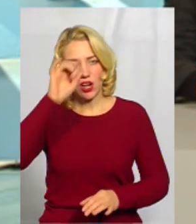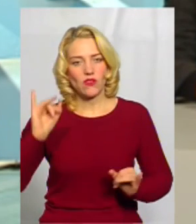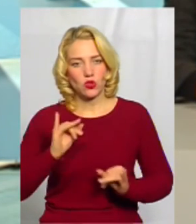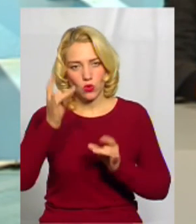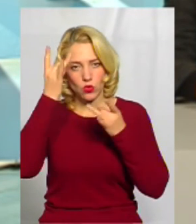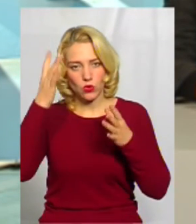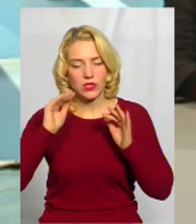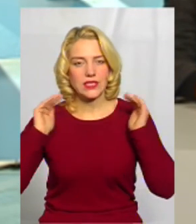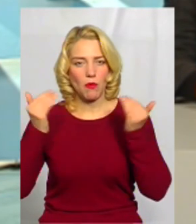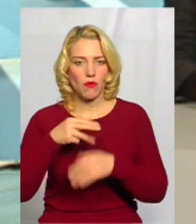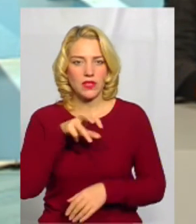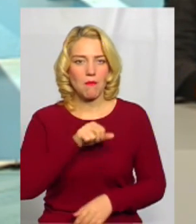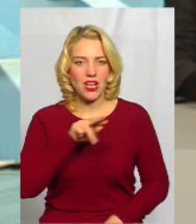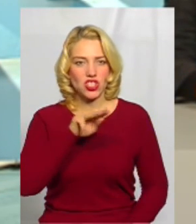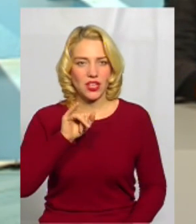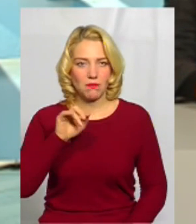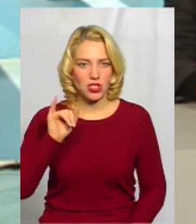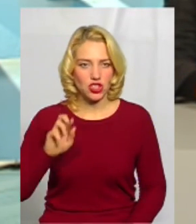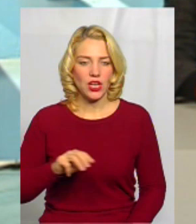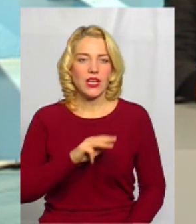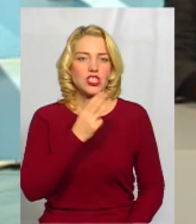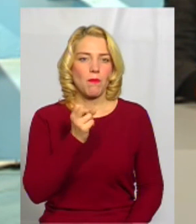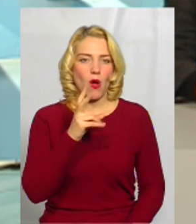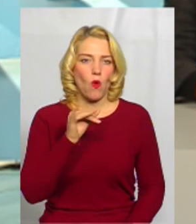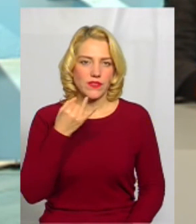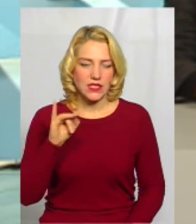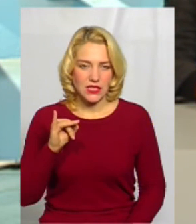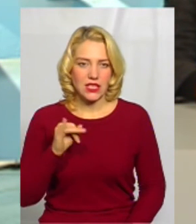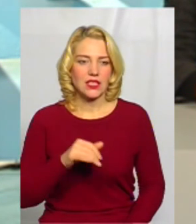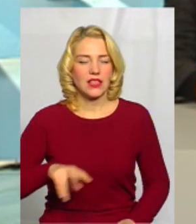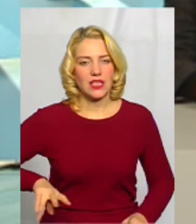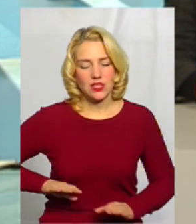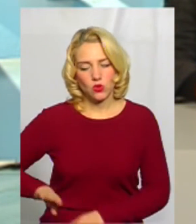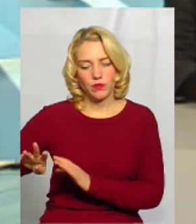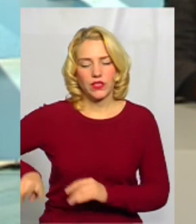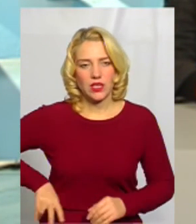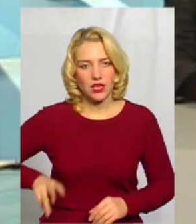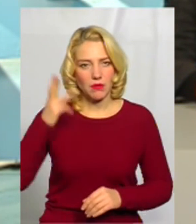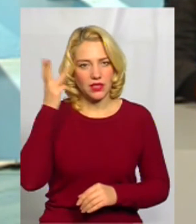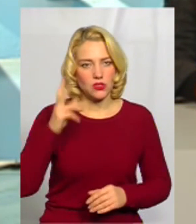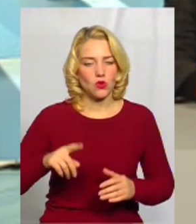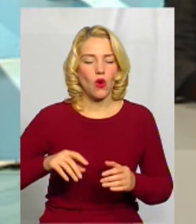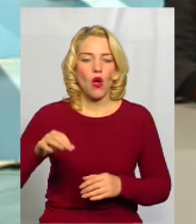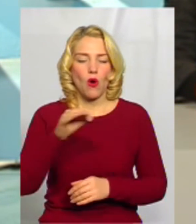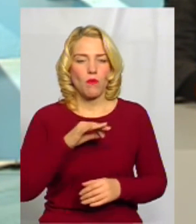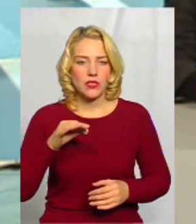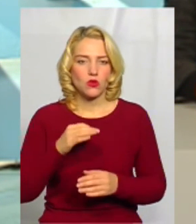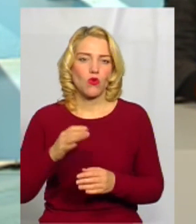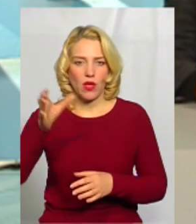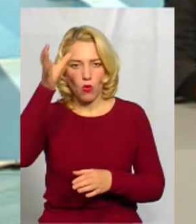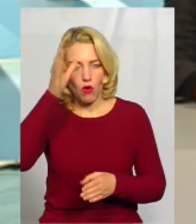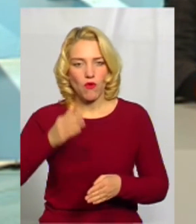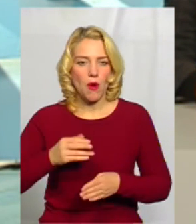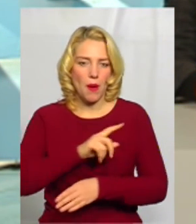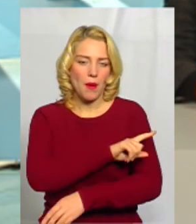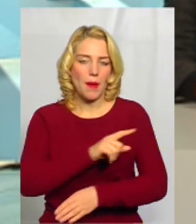історико-культурного заповідника Меджибіж, та Сергій Шпаковський, заступник директора Хмельницького обласного науково-методичного